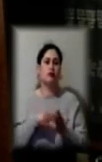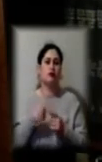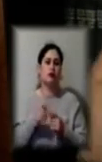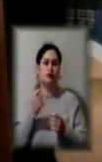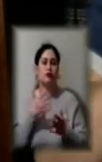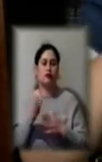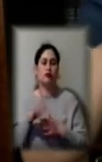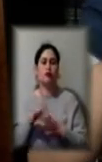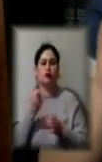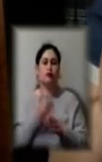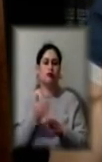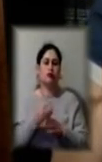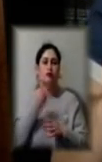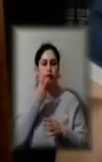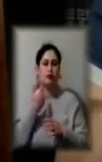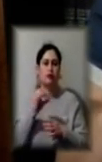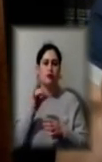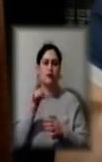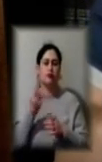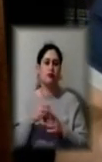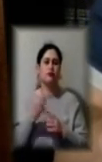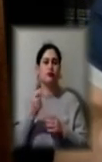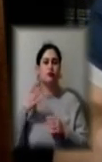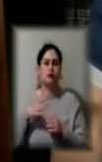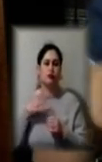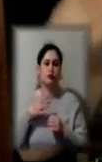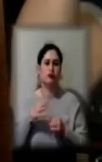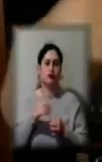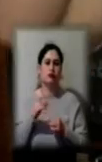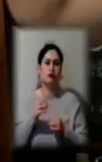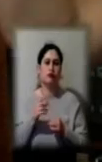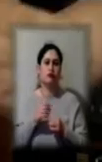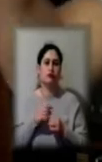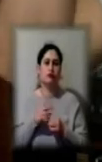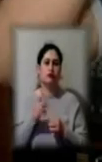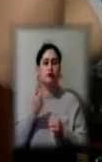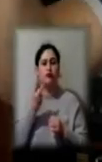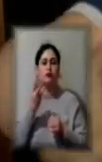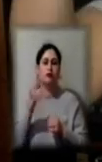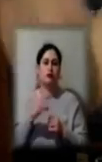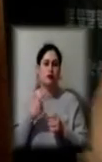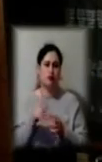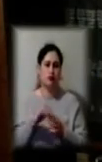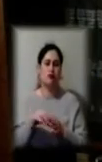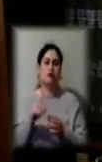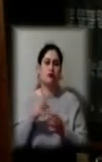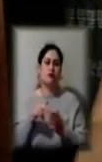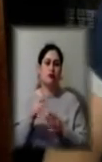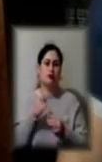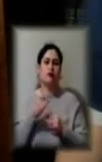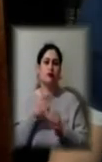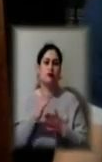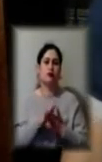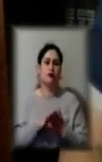другій репетиції, так воно, раз, чекаєш, так секунди три, чотири, оп, текст дійшов, і потім вже кажеш